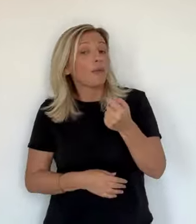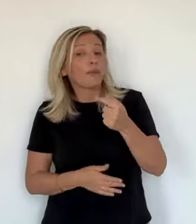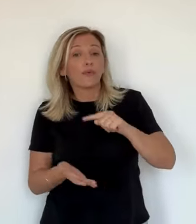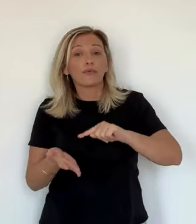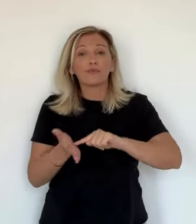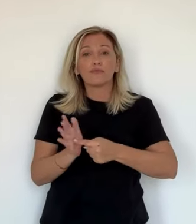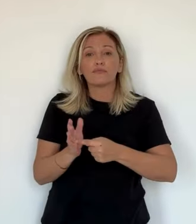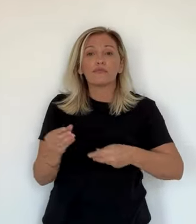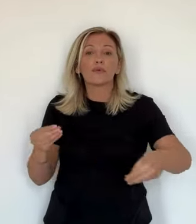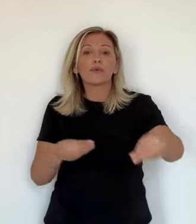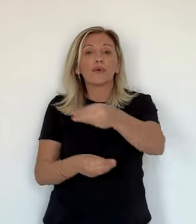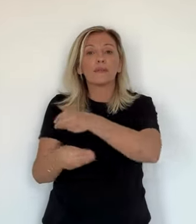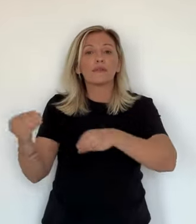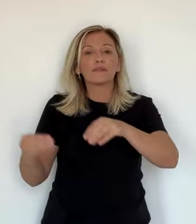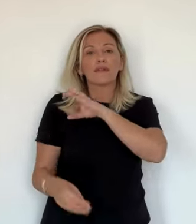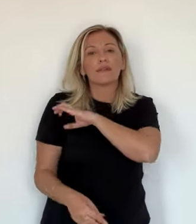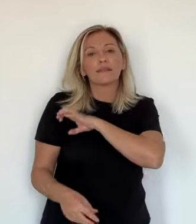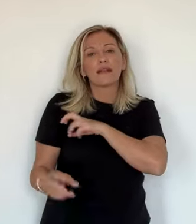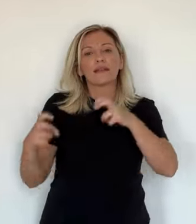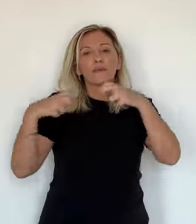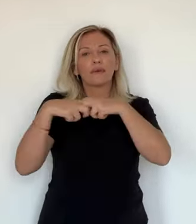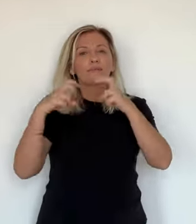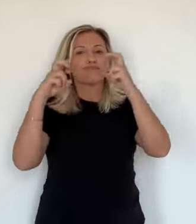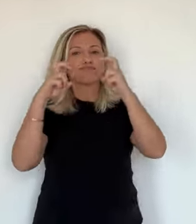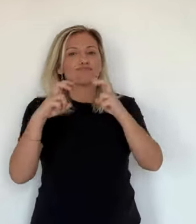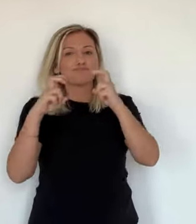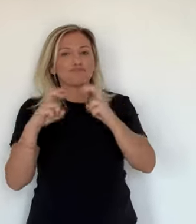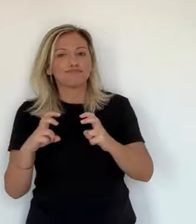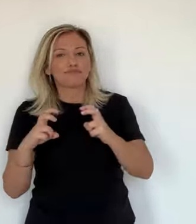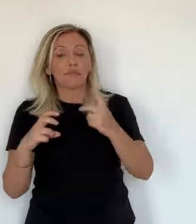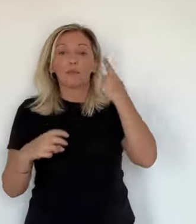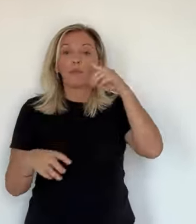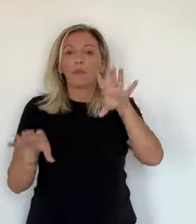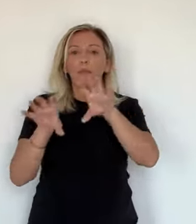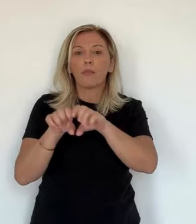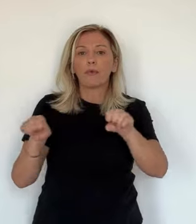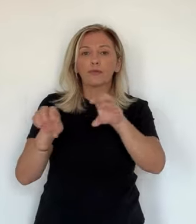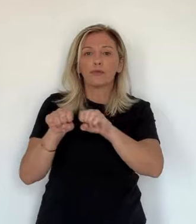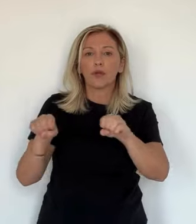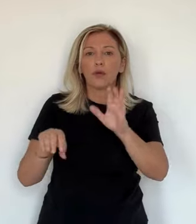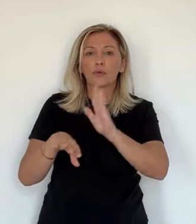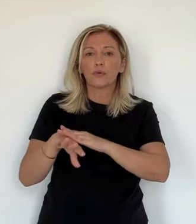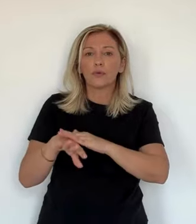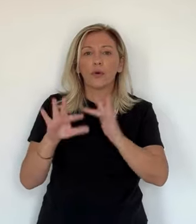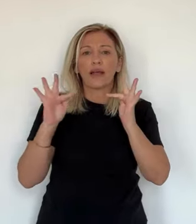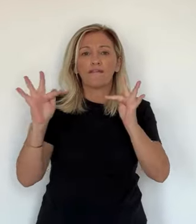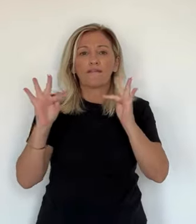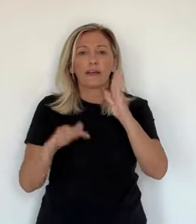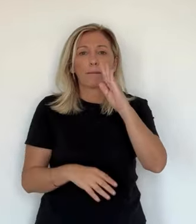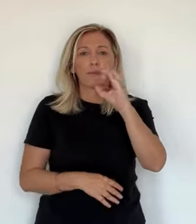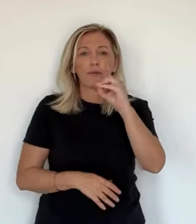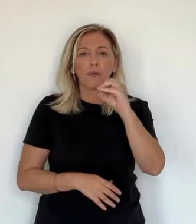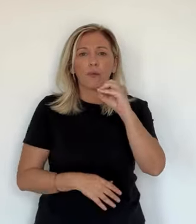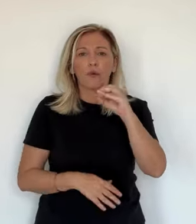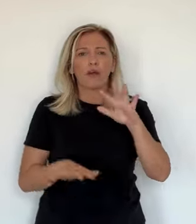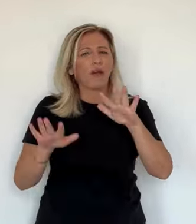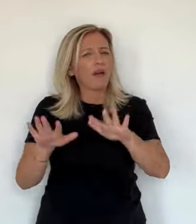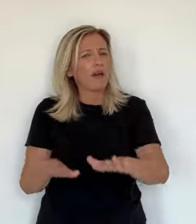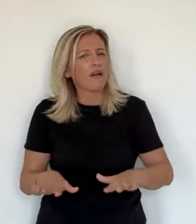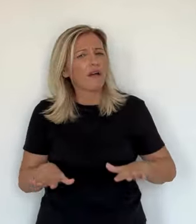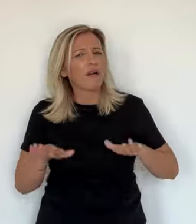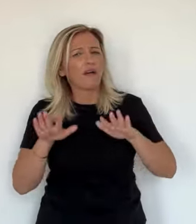Pour les producteurs insulaires, en revanche, les conversions au bio marquent un coup d'arrêt. Certains reviennent même à l'agriculture